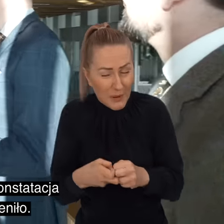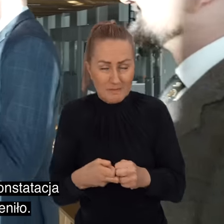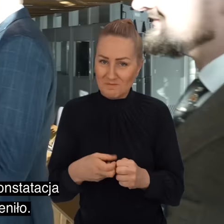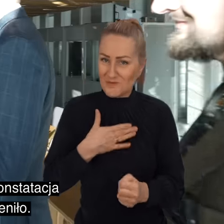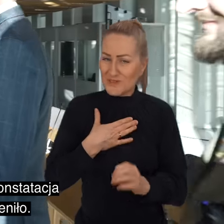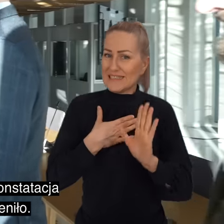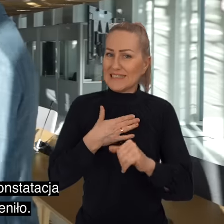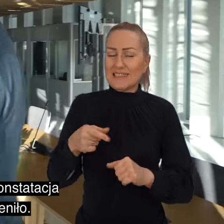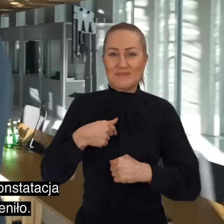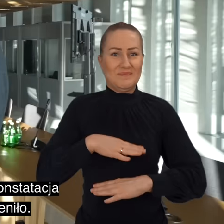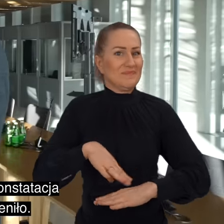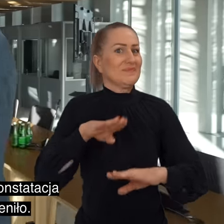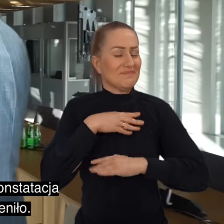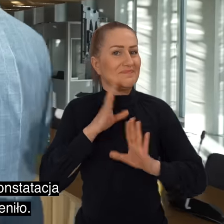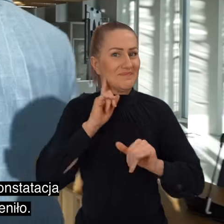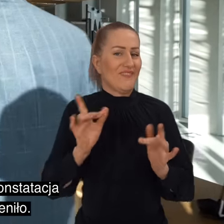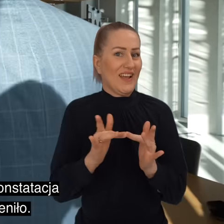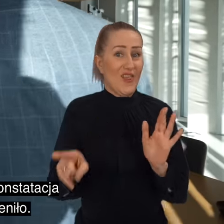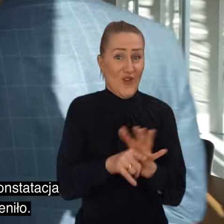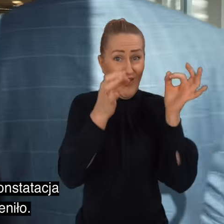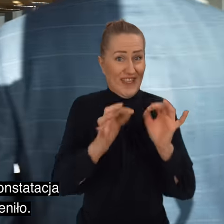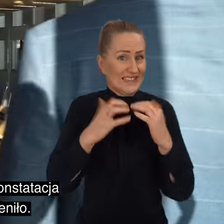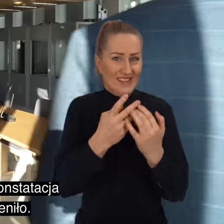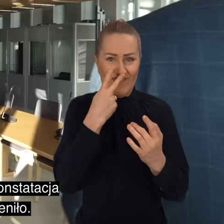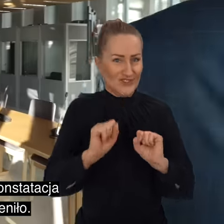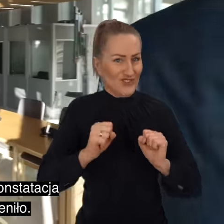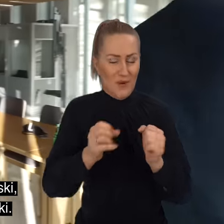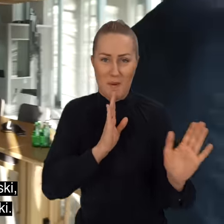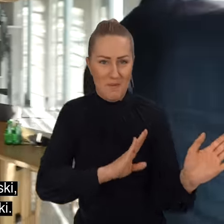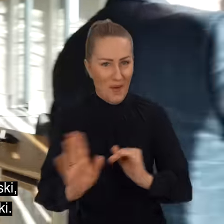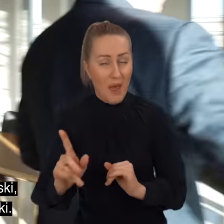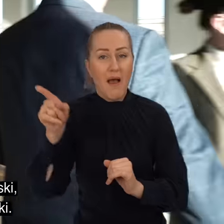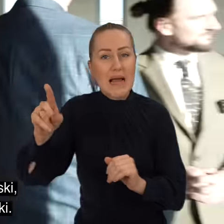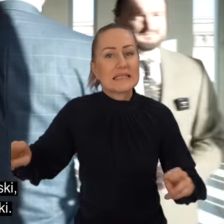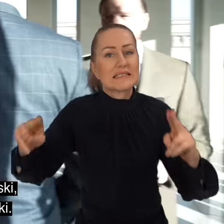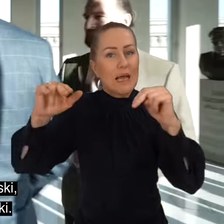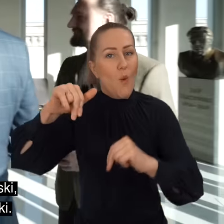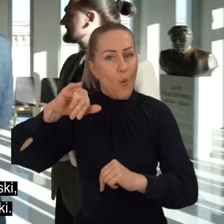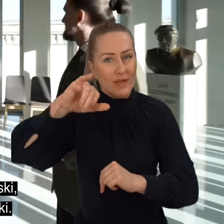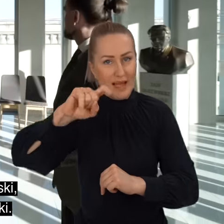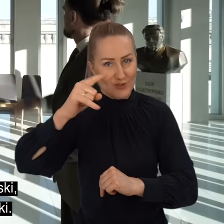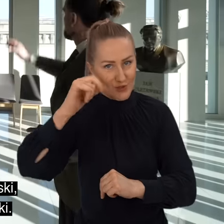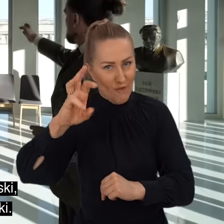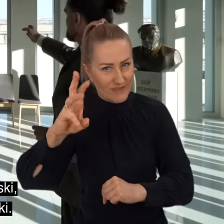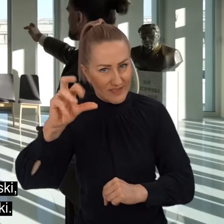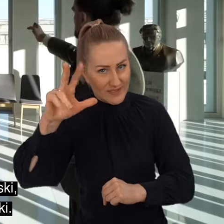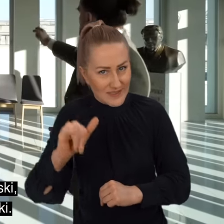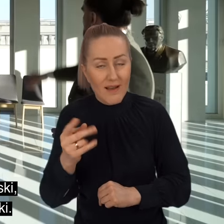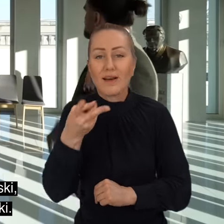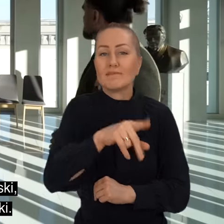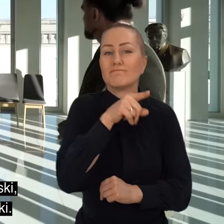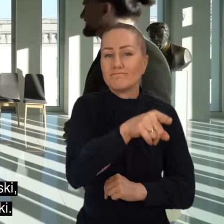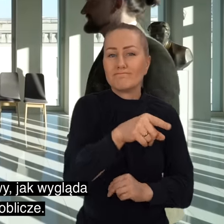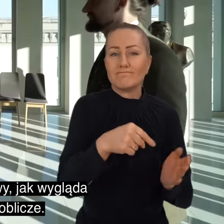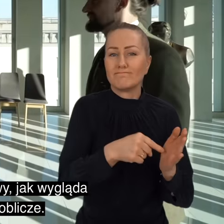To jednak bardzo budująca konstatacja i rzeczywiście nic się nie zmieniło. Więc tam zamek ujazdowski, tam stary dom